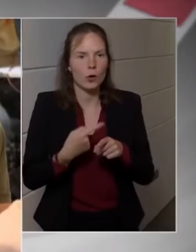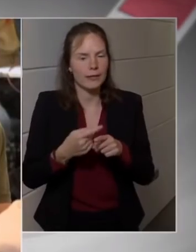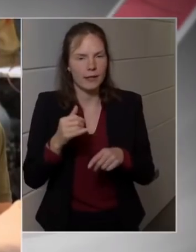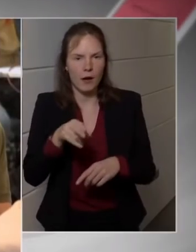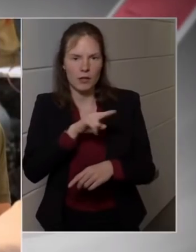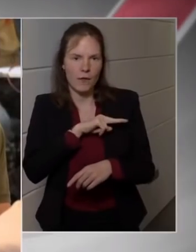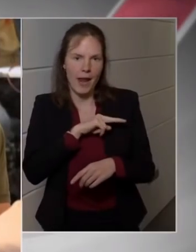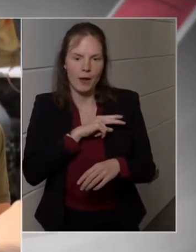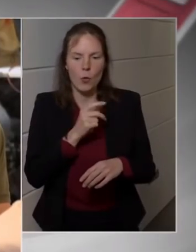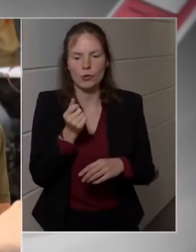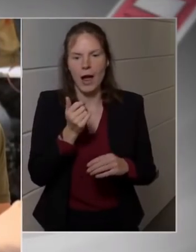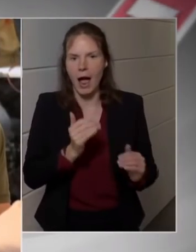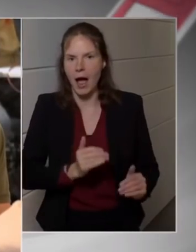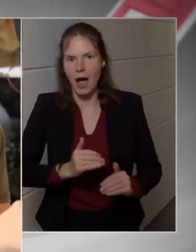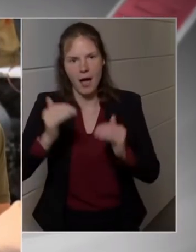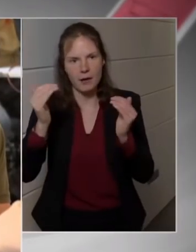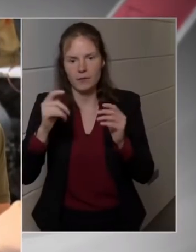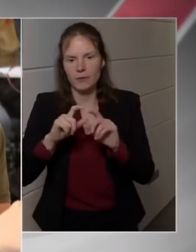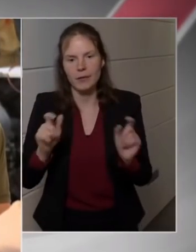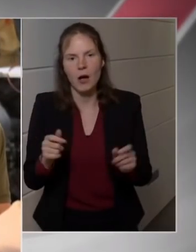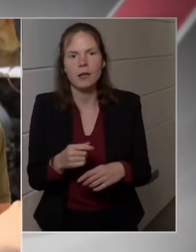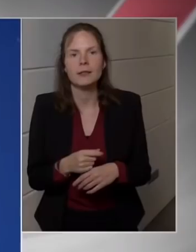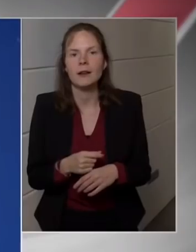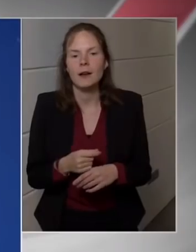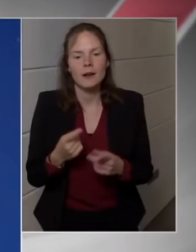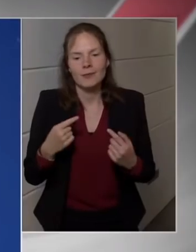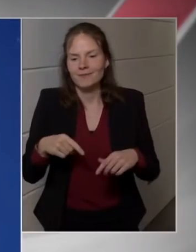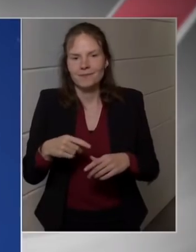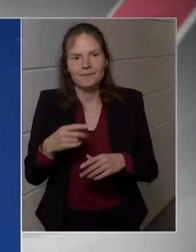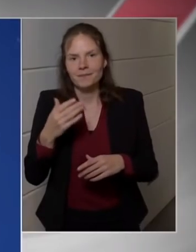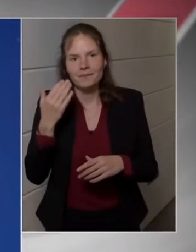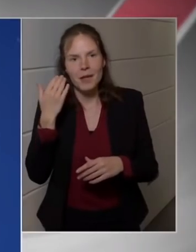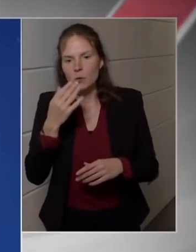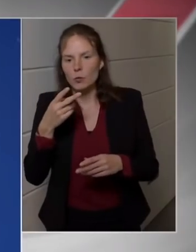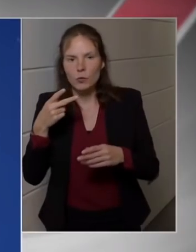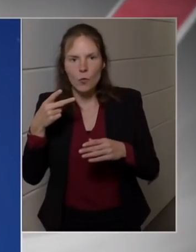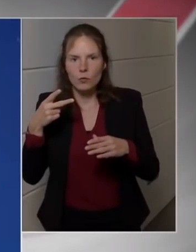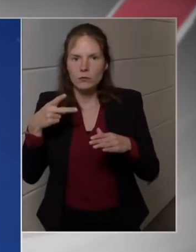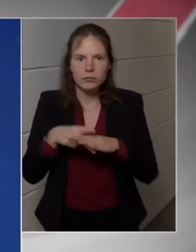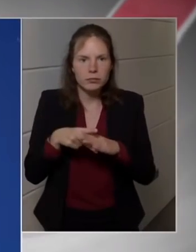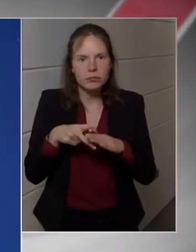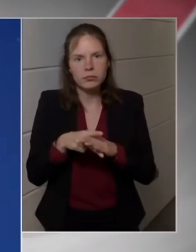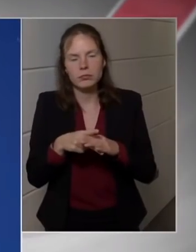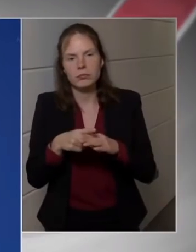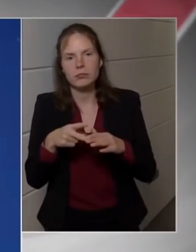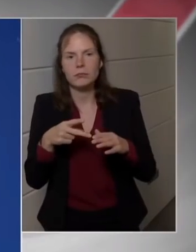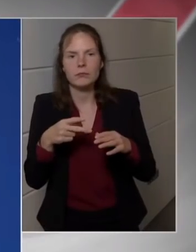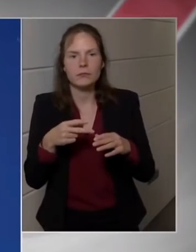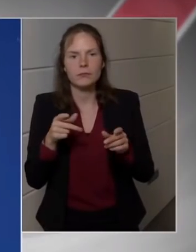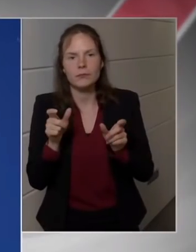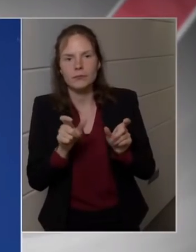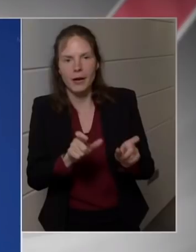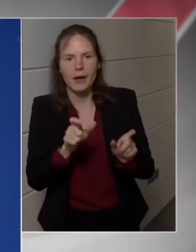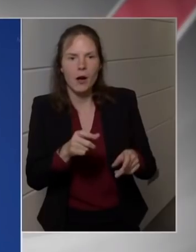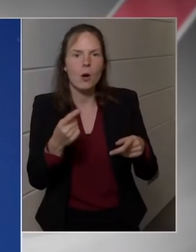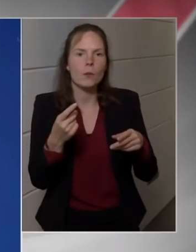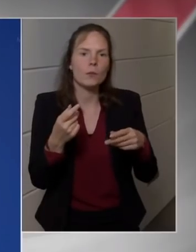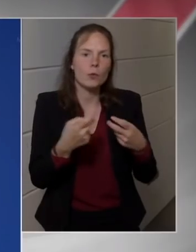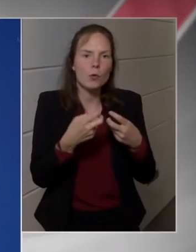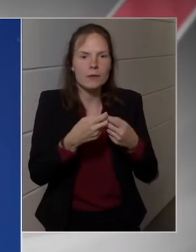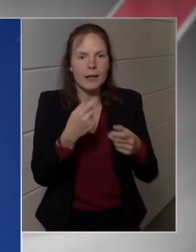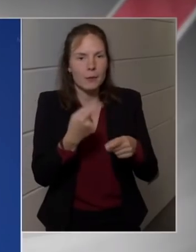miatt ugrásszerűen megnőtt nyersanyagárak, hanem a brüsszeli szankciós politika is felelős azért, hogy az árak ilyen